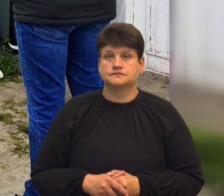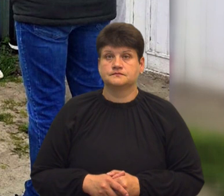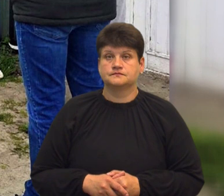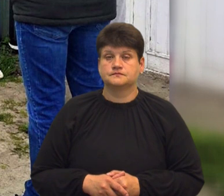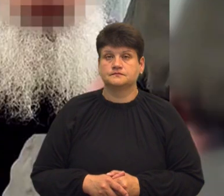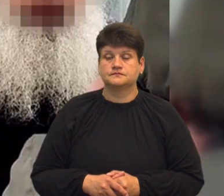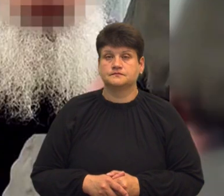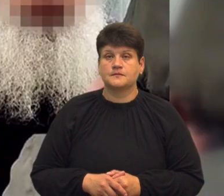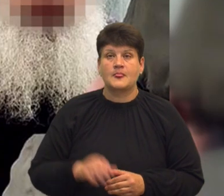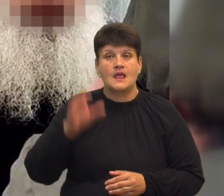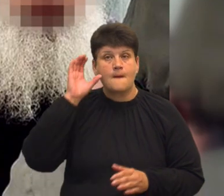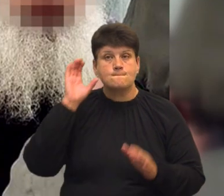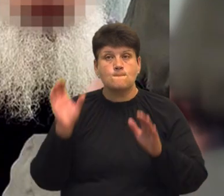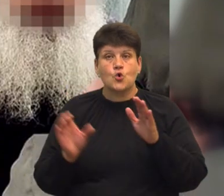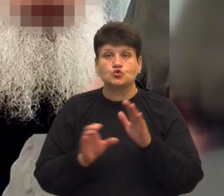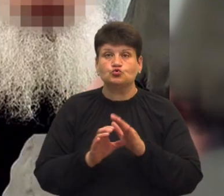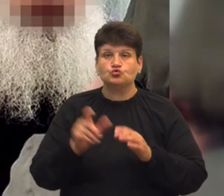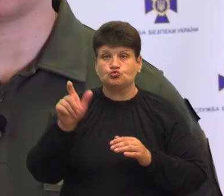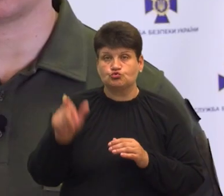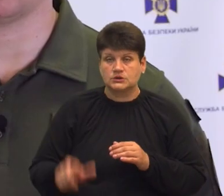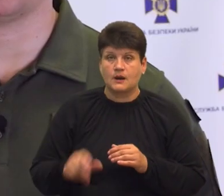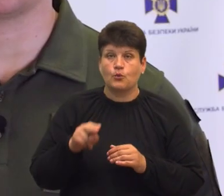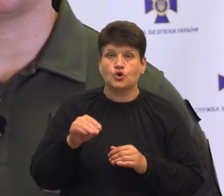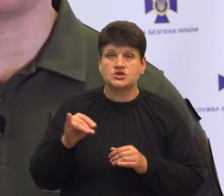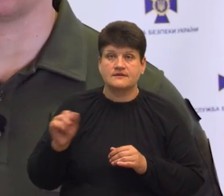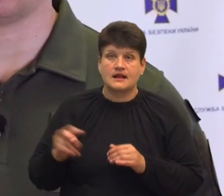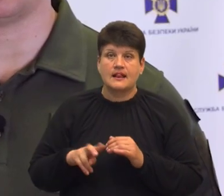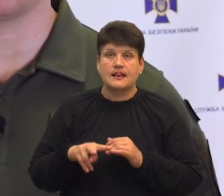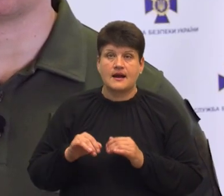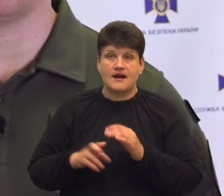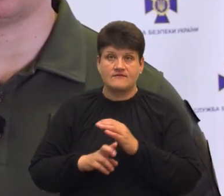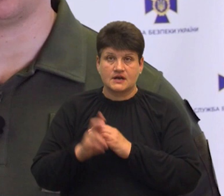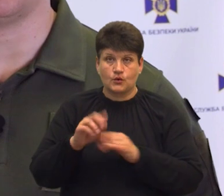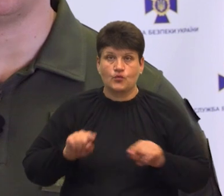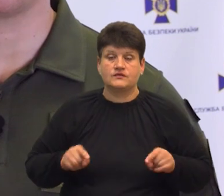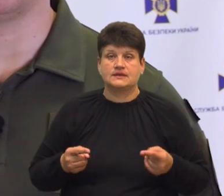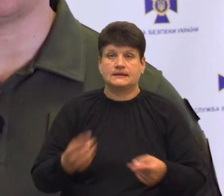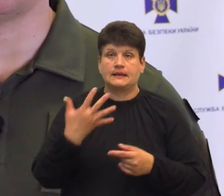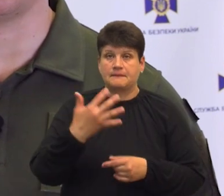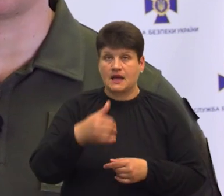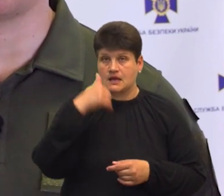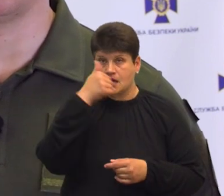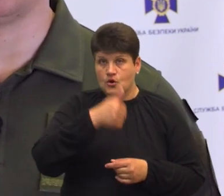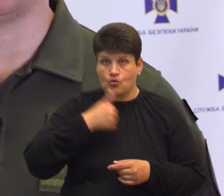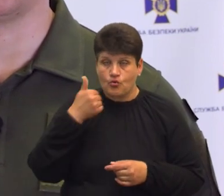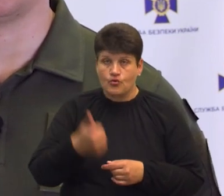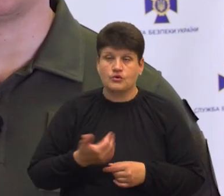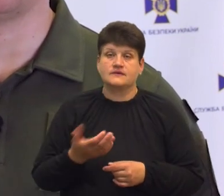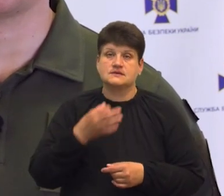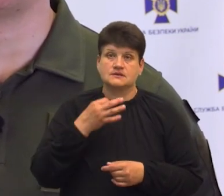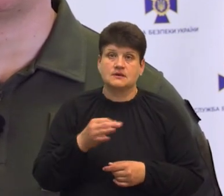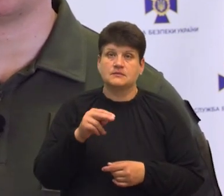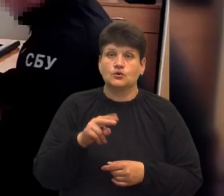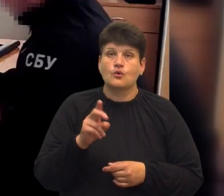Послушника Почаєвської лаври ув'язнили на 5 років. При це повідомив Решних служби безпеки України у Тернопільській області Петро Королюк.